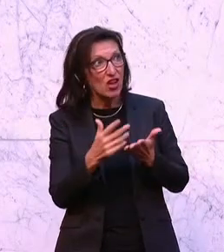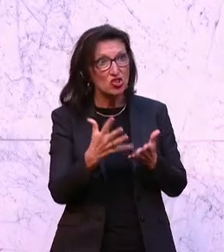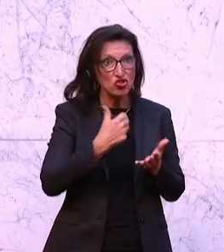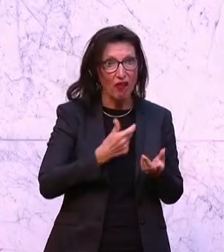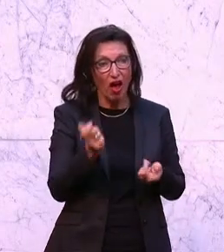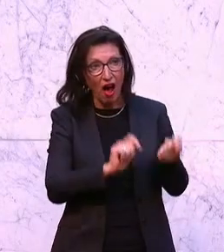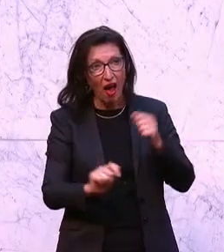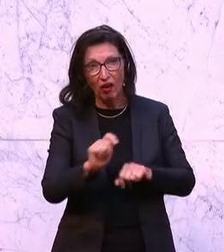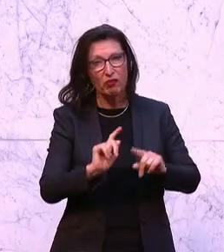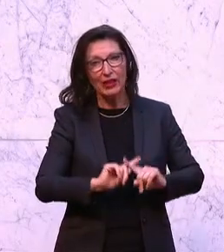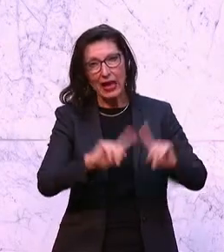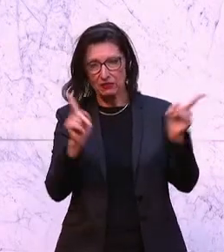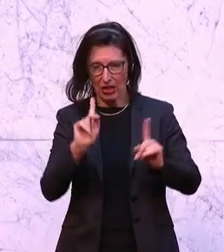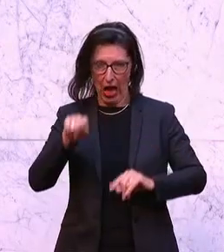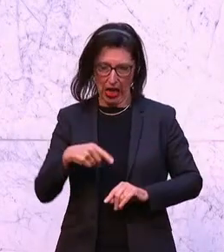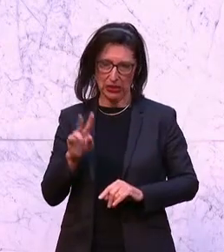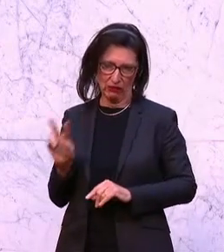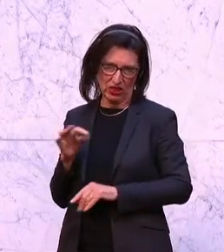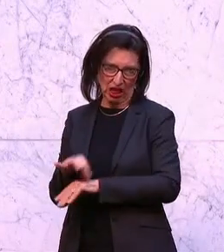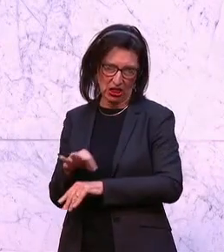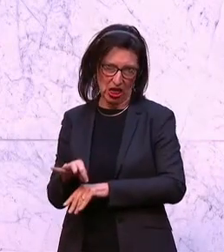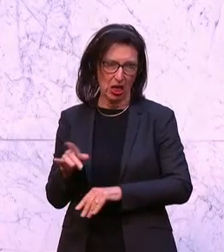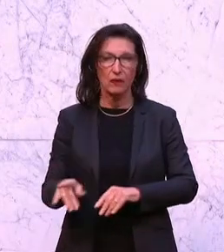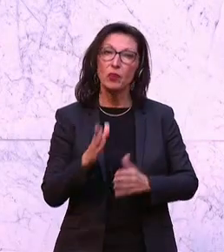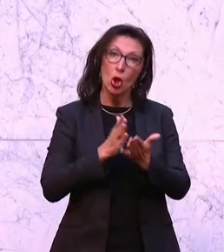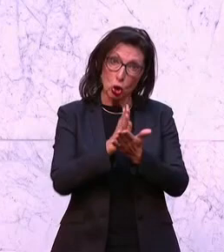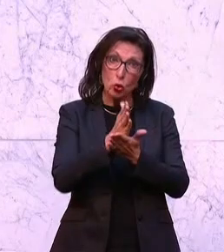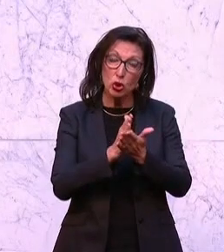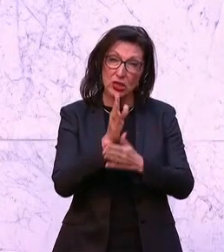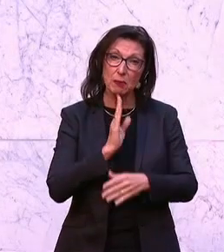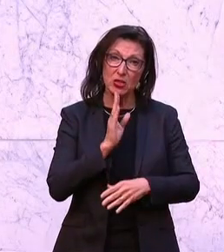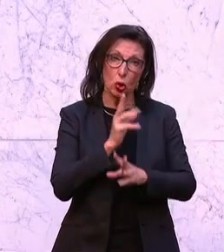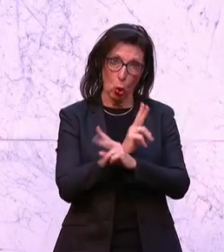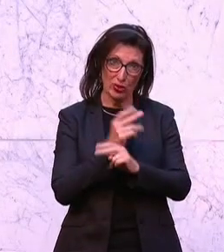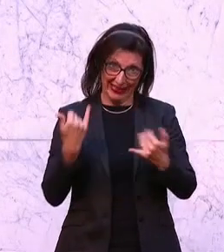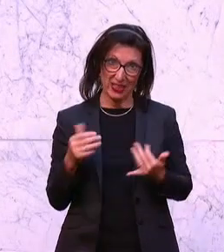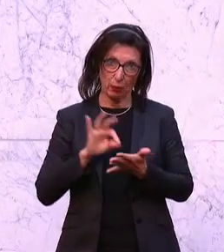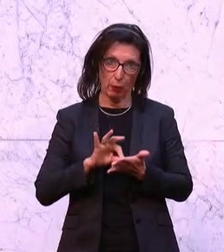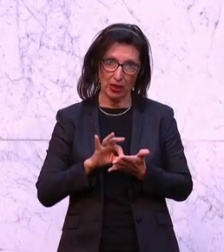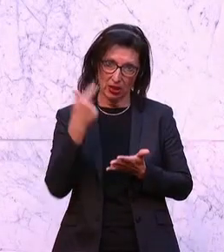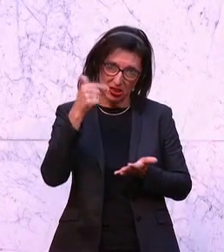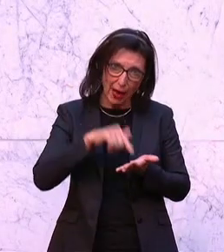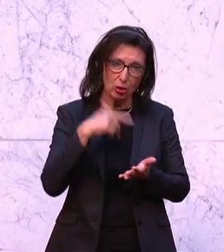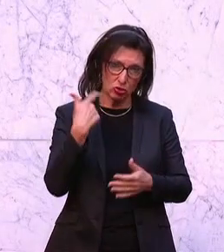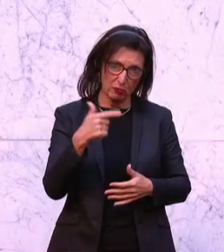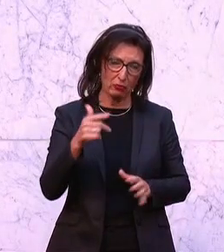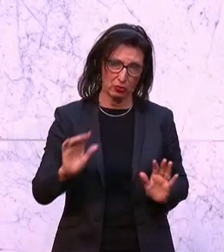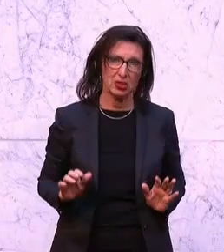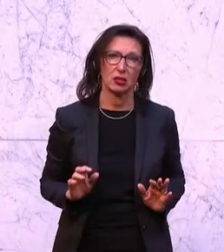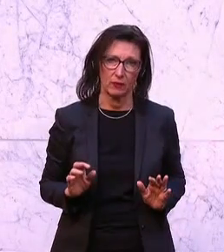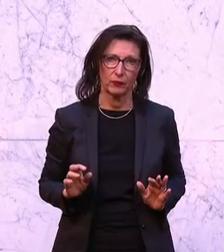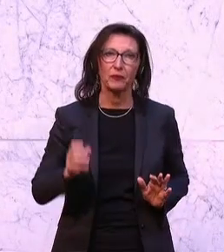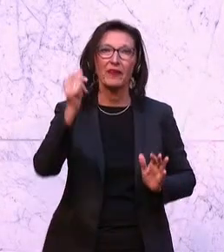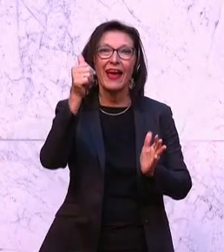in dem Zuge einfach schon noch einmal darauf hinweisen, die Durchschnittspension in Österreich zurzeit, 2022, ist